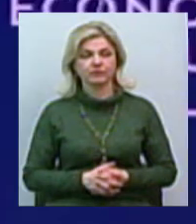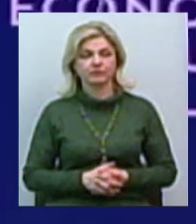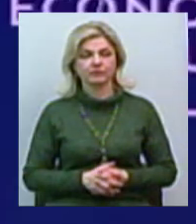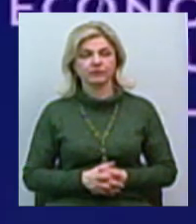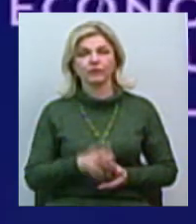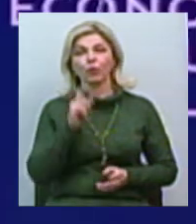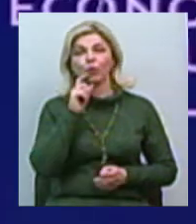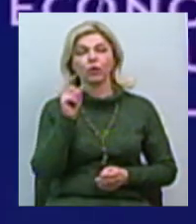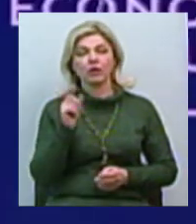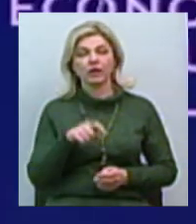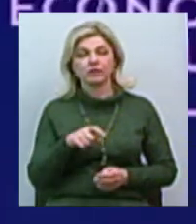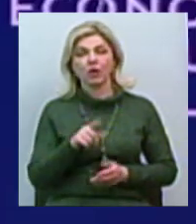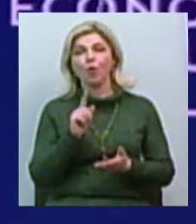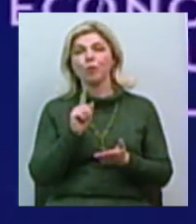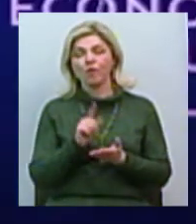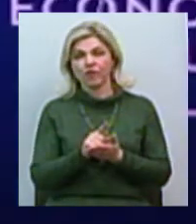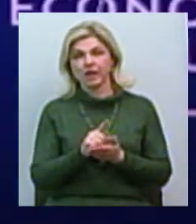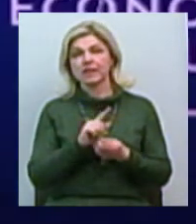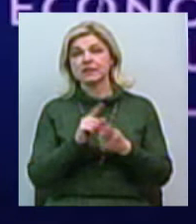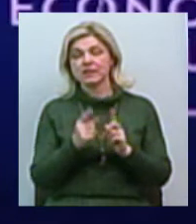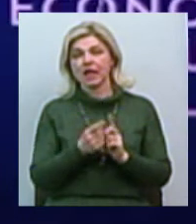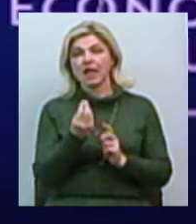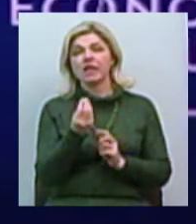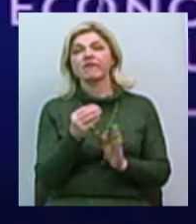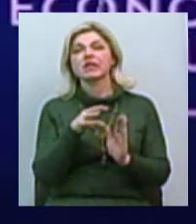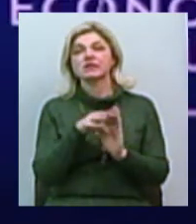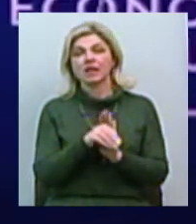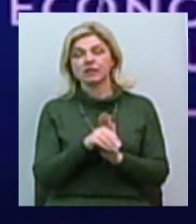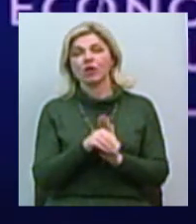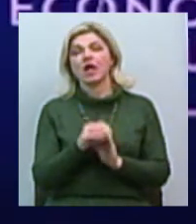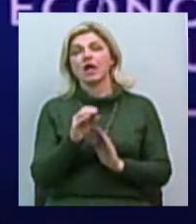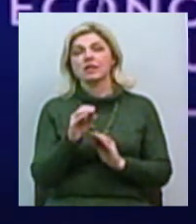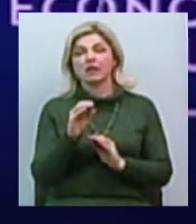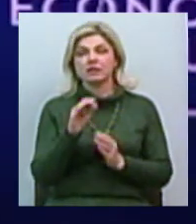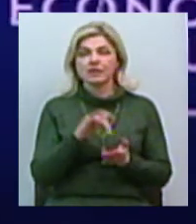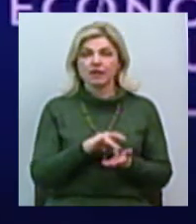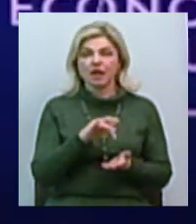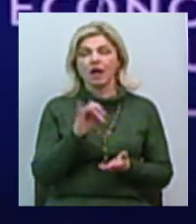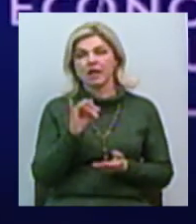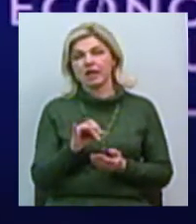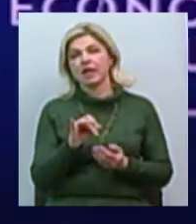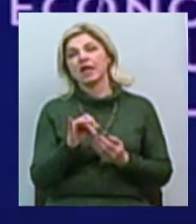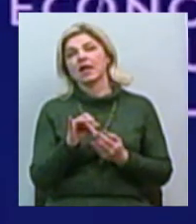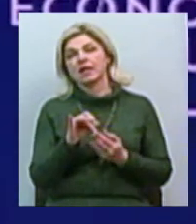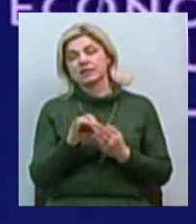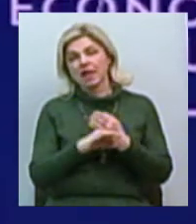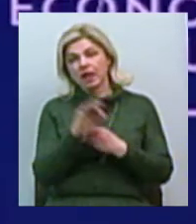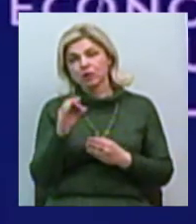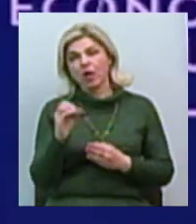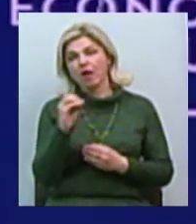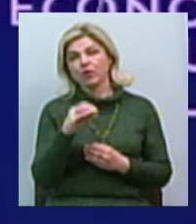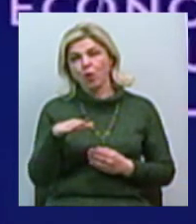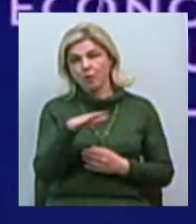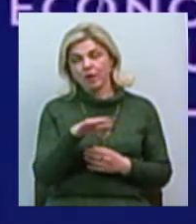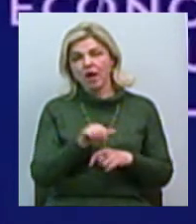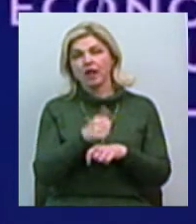Україна повинна стати інвестиційною мекою Східної та Центральної Європи. Головним драйвером для